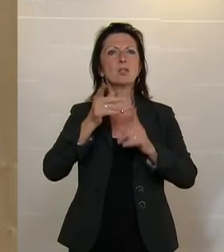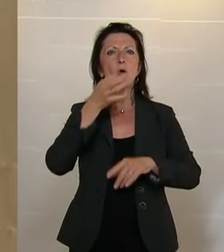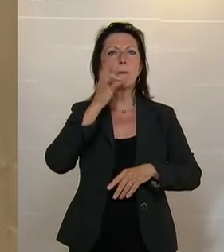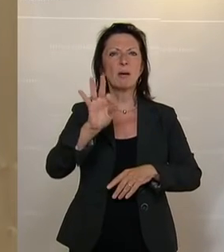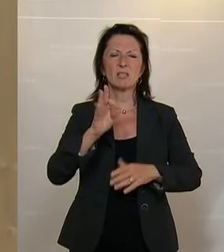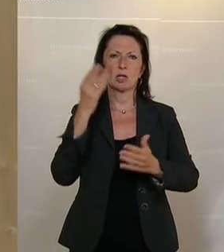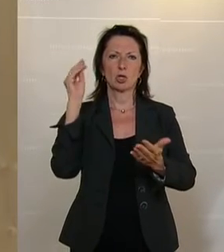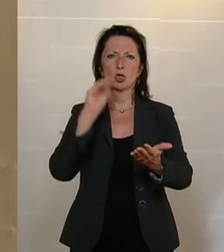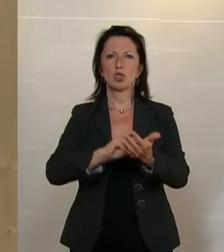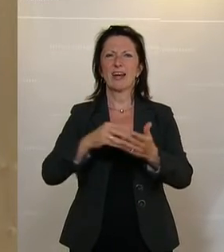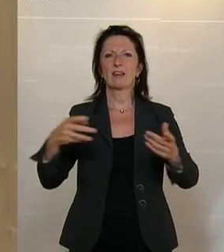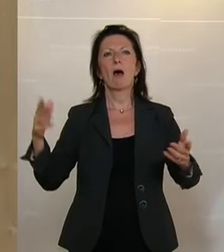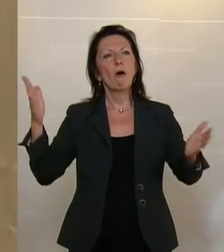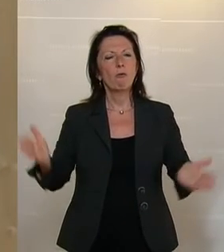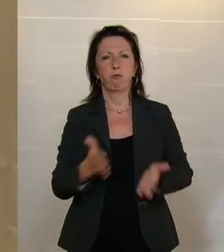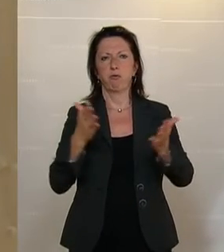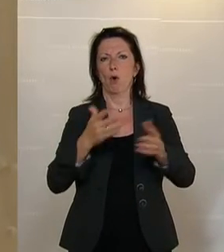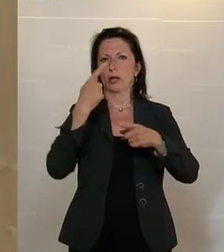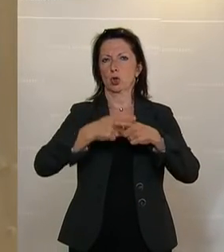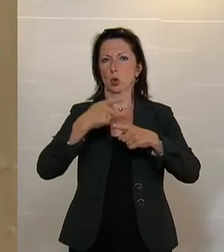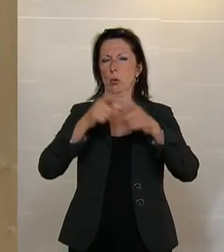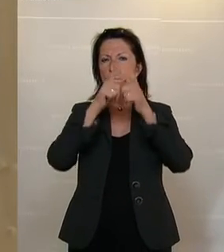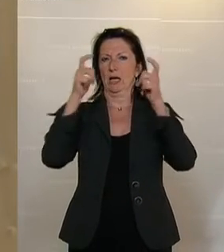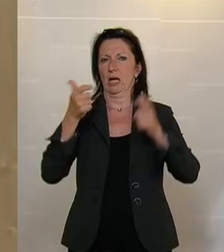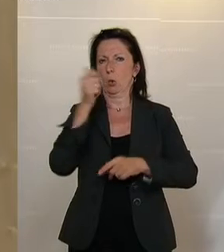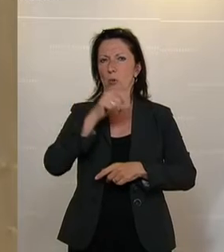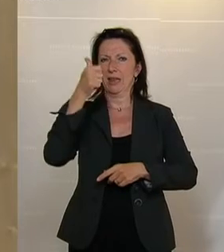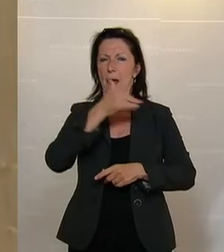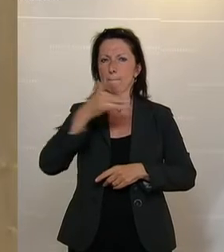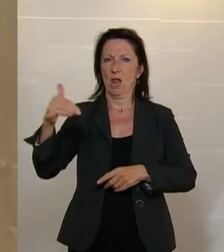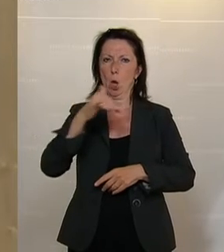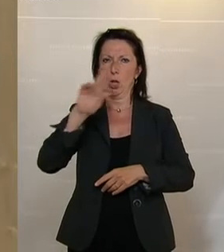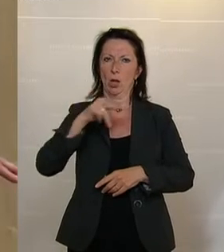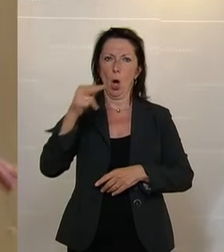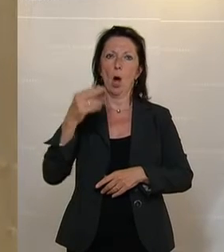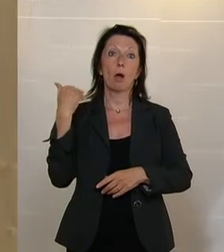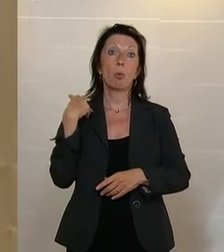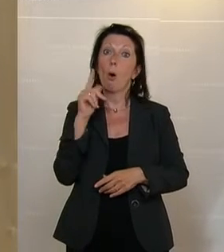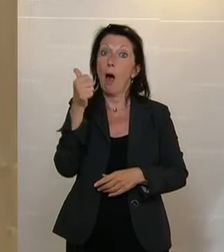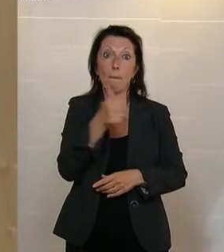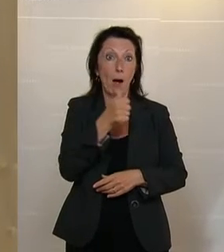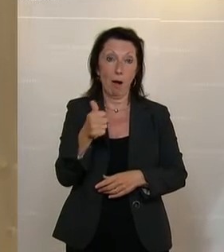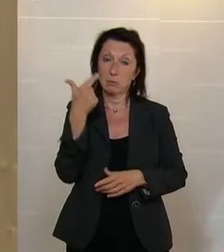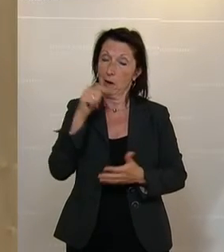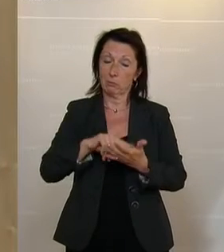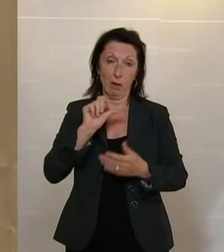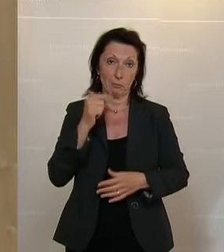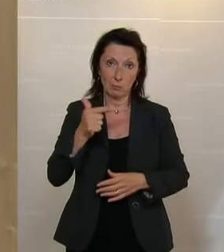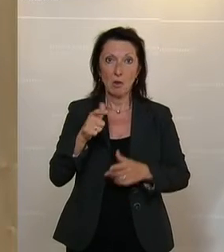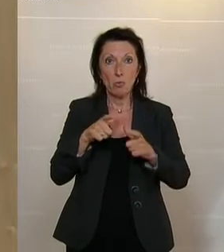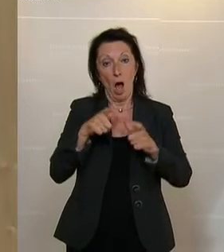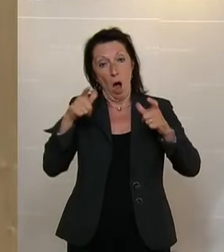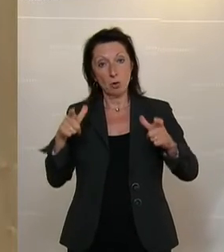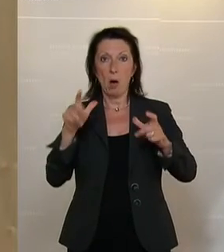steht das Förderstundenpaket mit 101 Millionen Euro einmalig 2021 und der Ausbau um 28